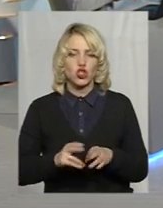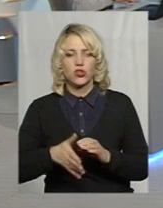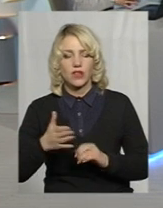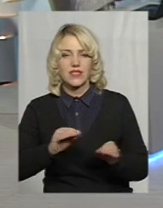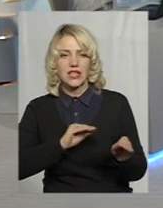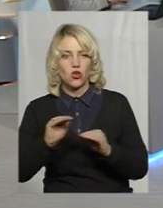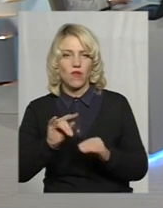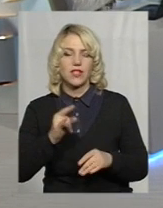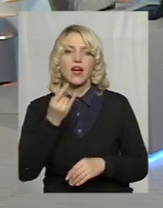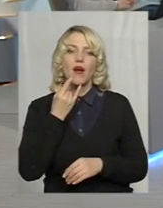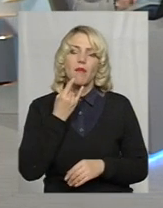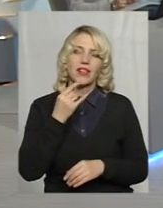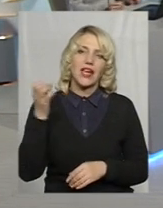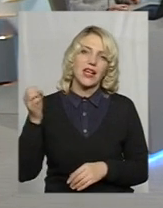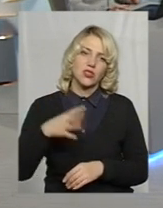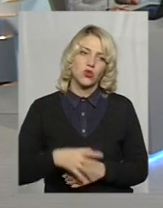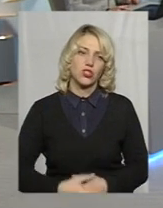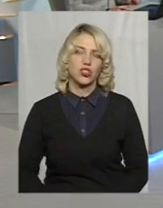сонячних панелей, чи то батарей.